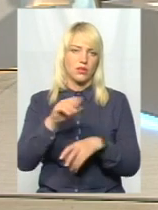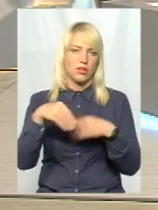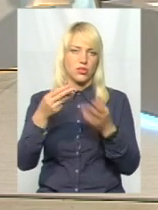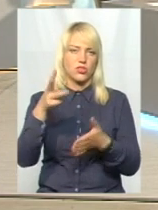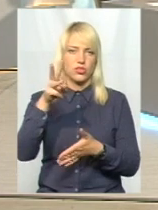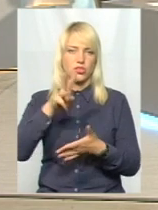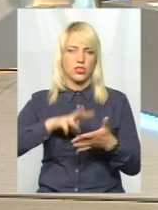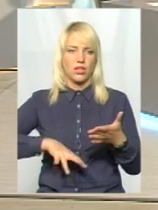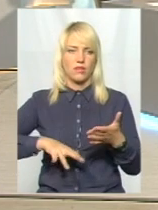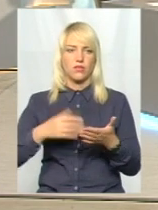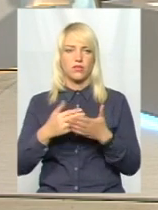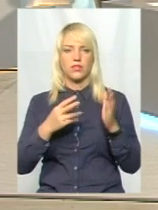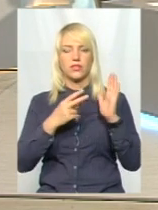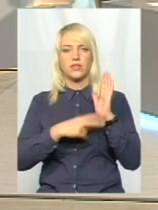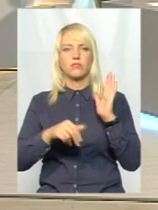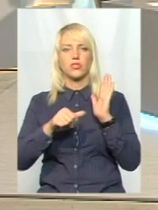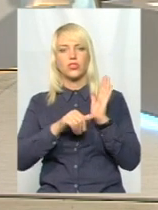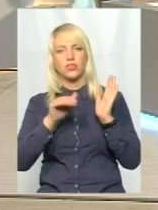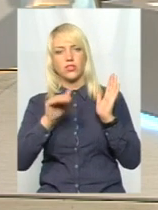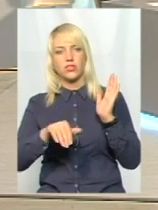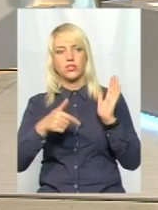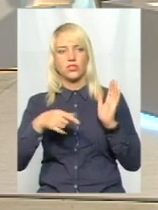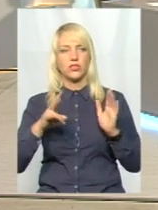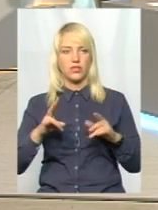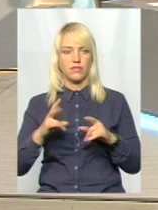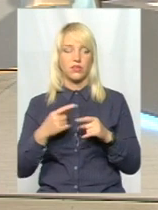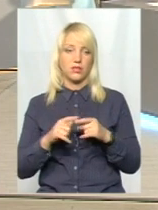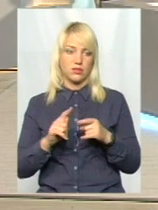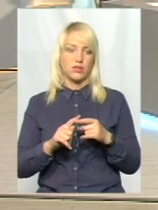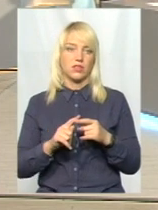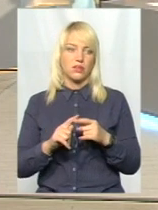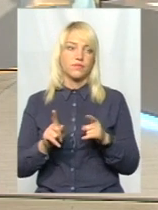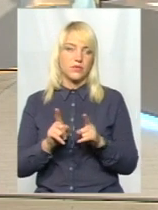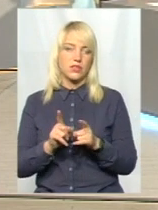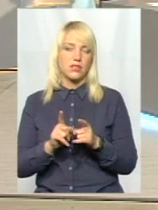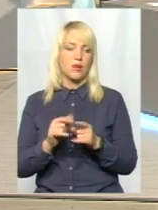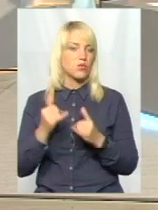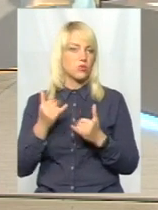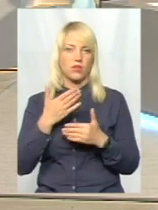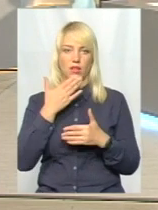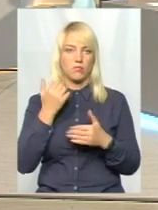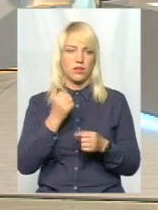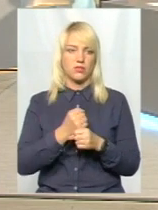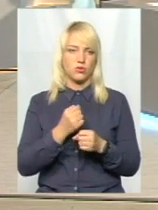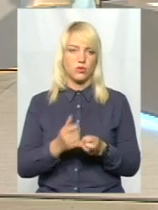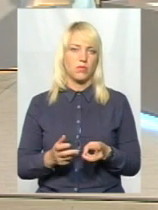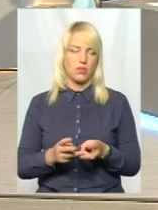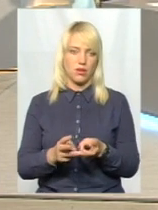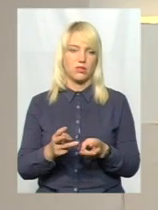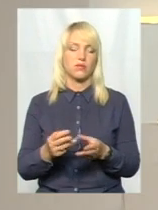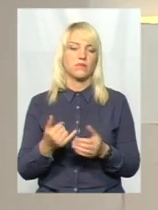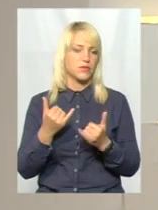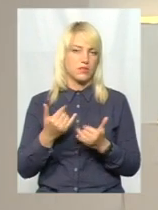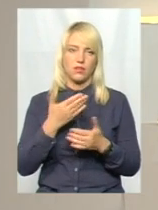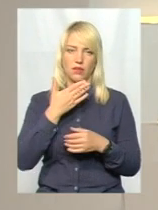розмірі майже 86 тисяч гривень. Тобто, це є показник роботи. На сьогодні не працюється? Наразі так. От